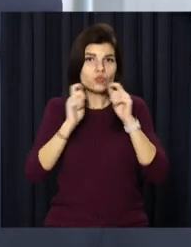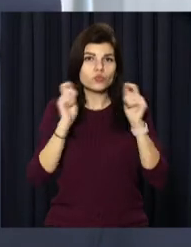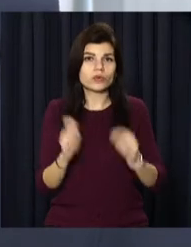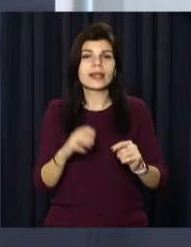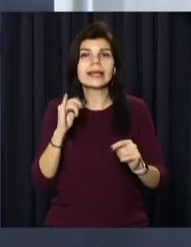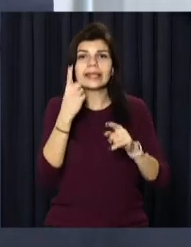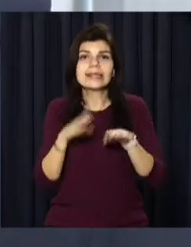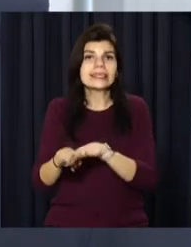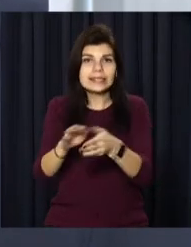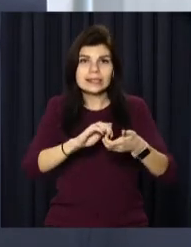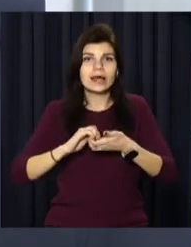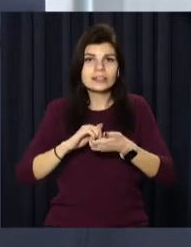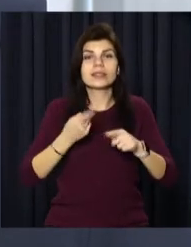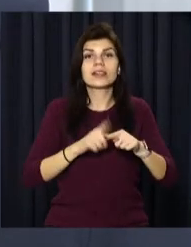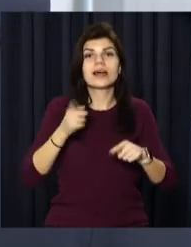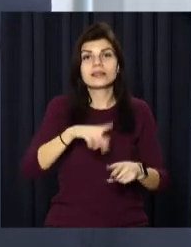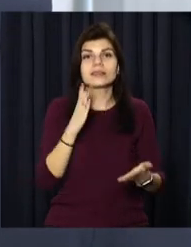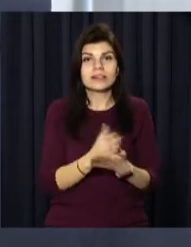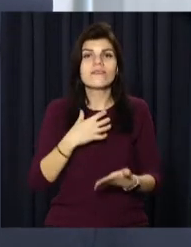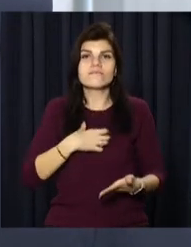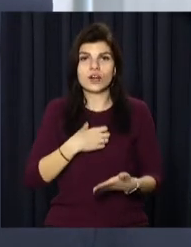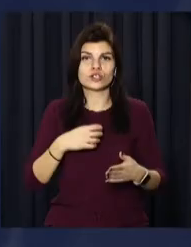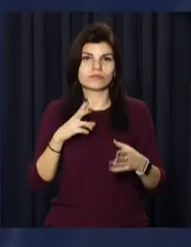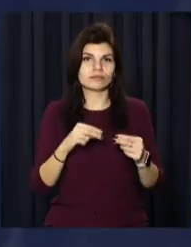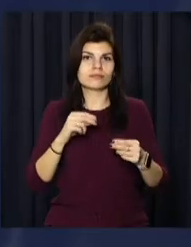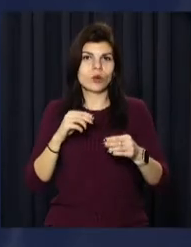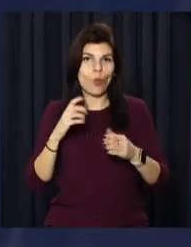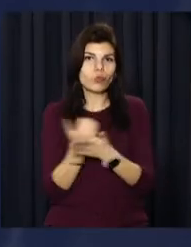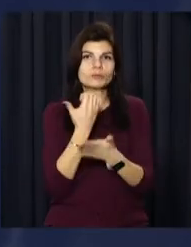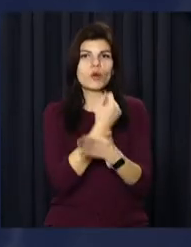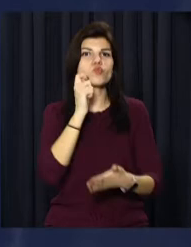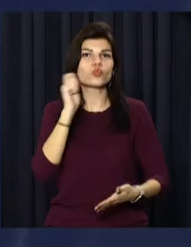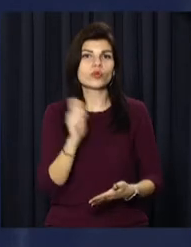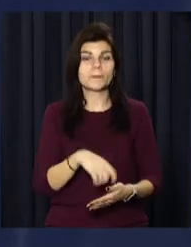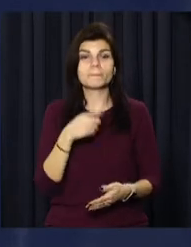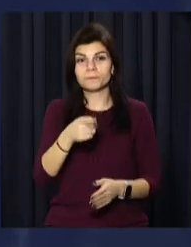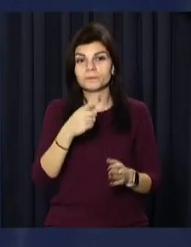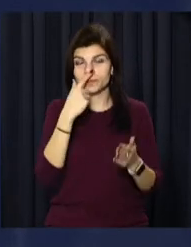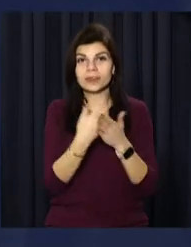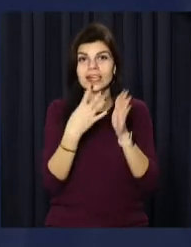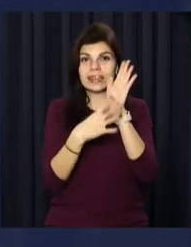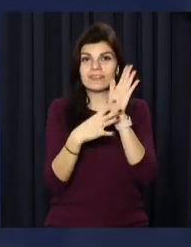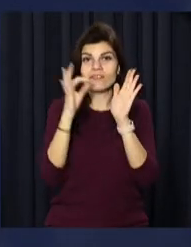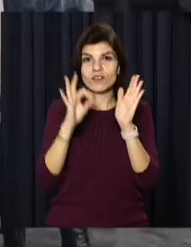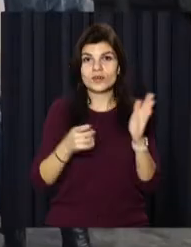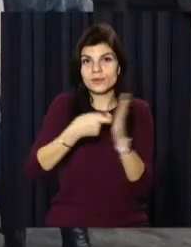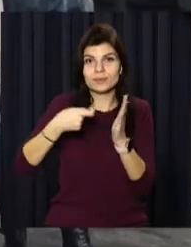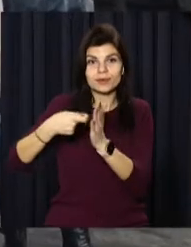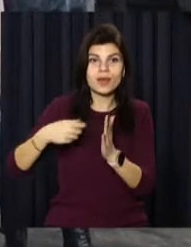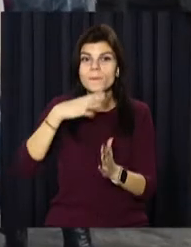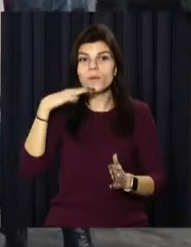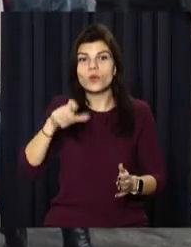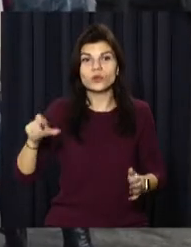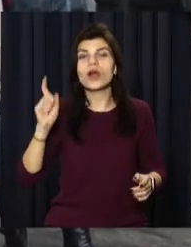І єдність – це є та запорука успішної країни. На потяг єднання придбали майже 90% квитків. Більшість